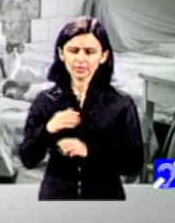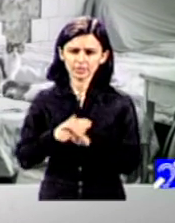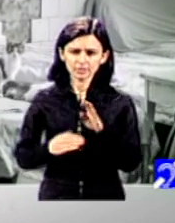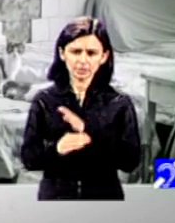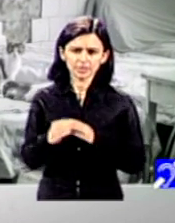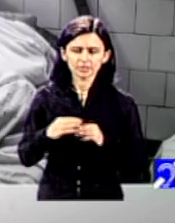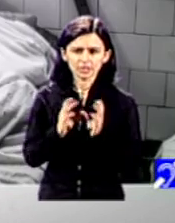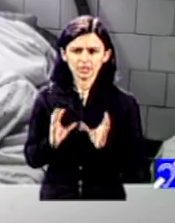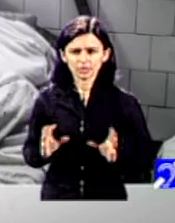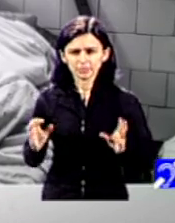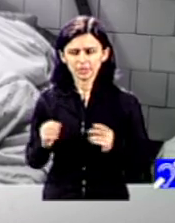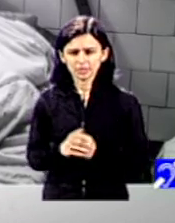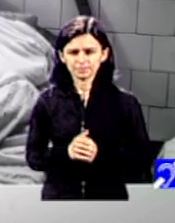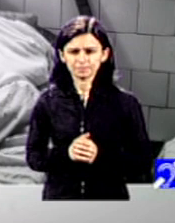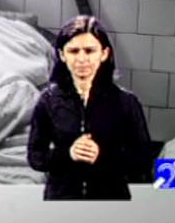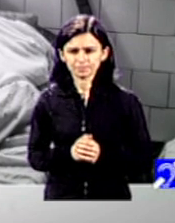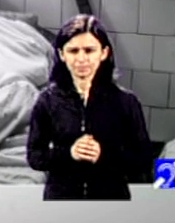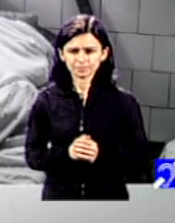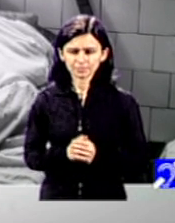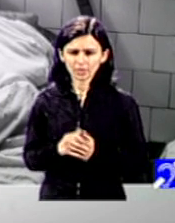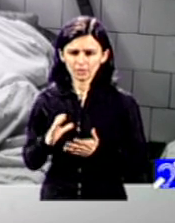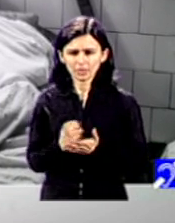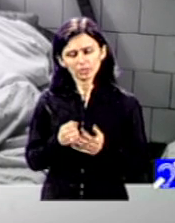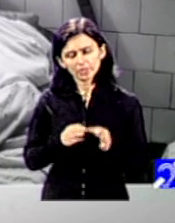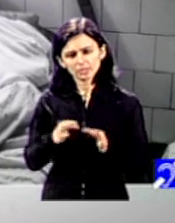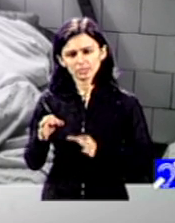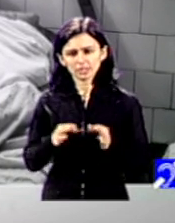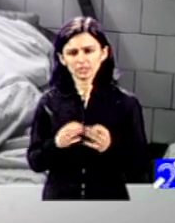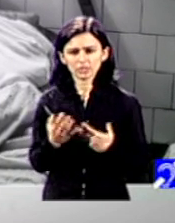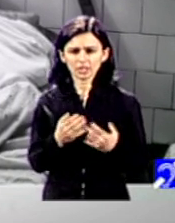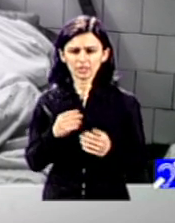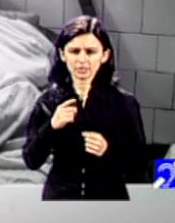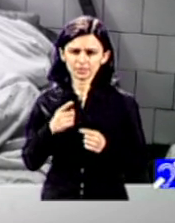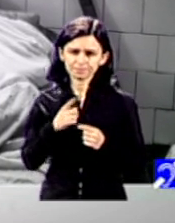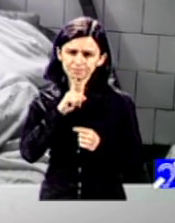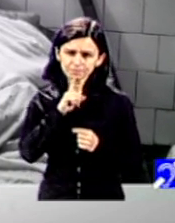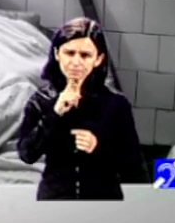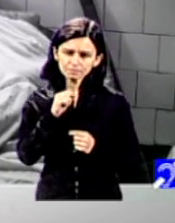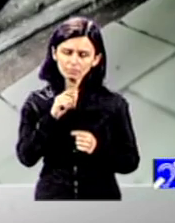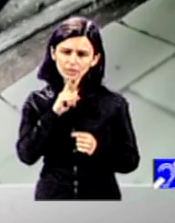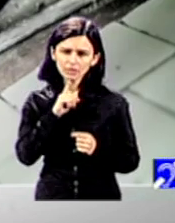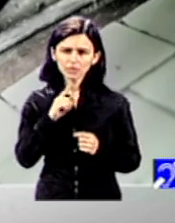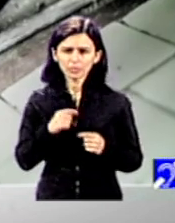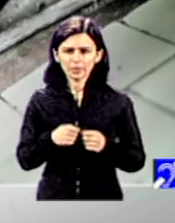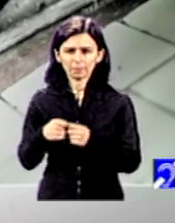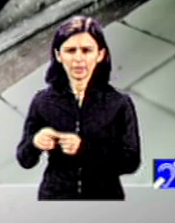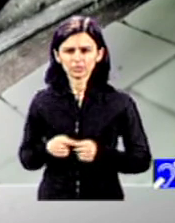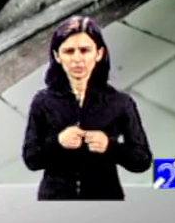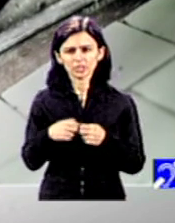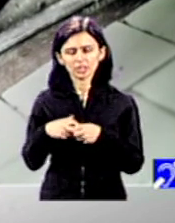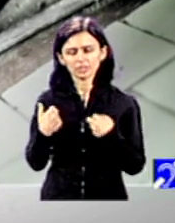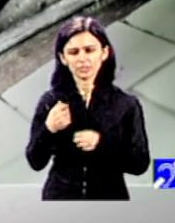Am adoptat o strategie atunci care se intitula chiar o societate fără bariere pentru persoane cu dizabilități, 2016-2020,